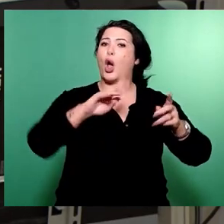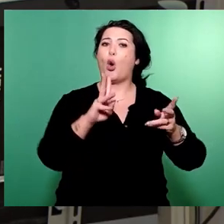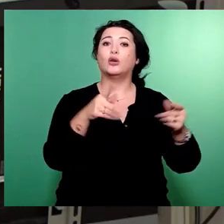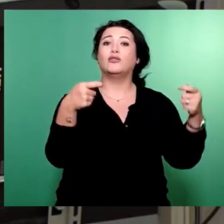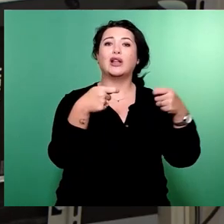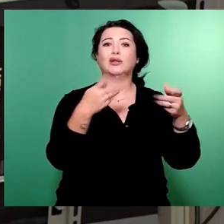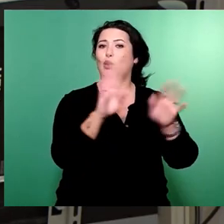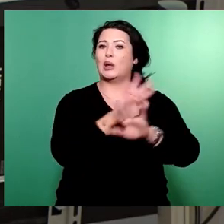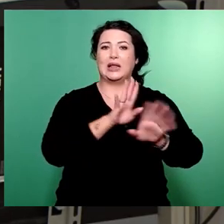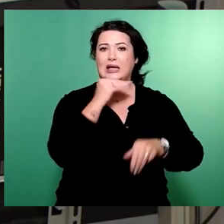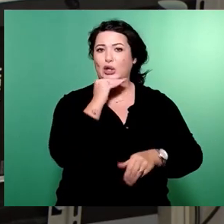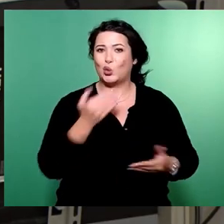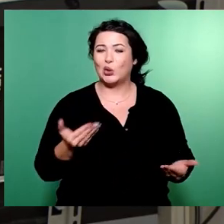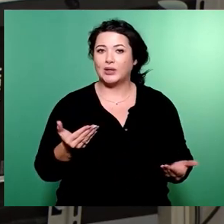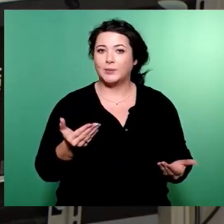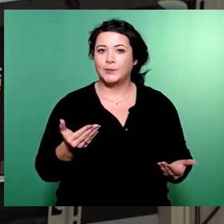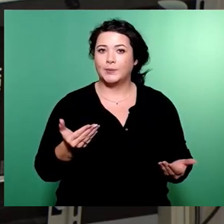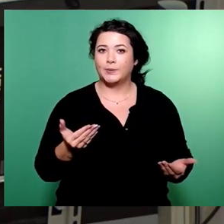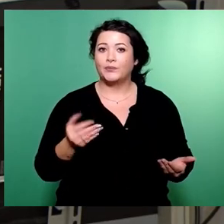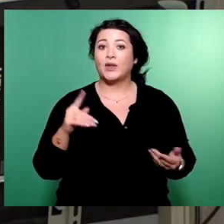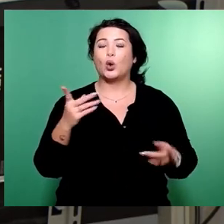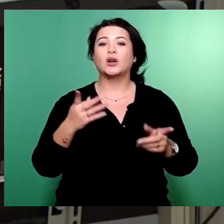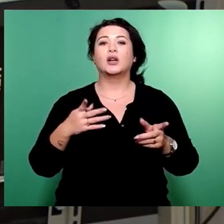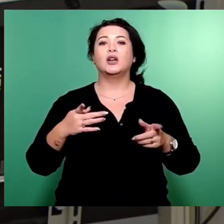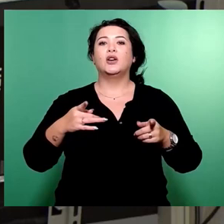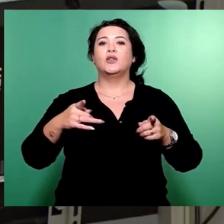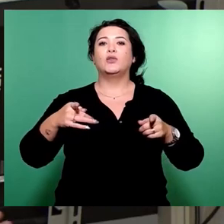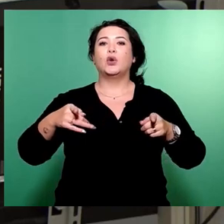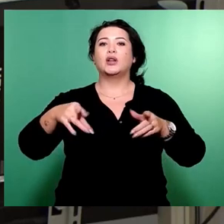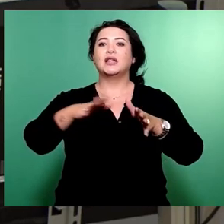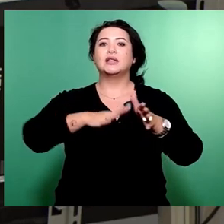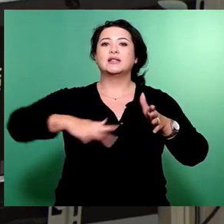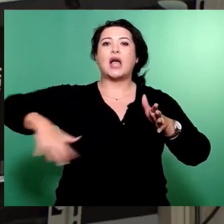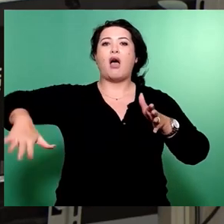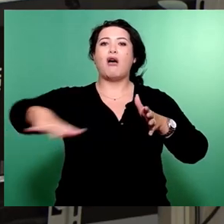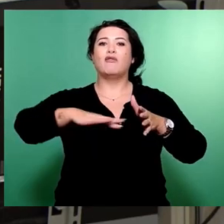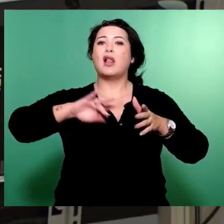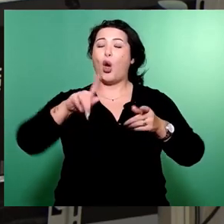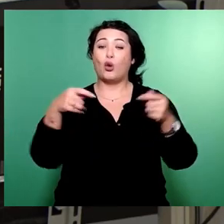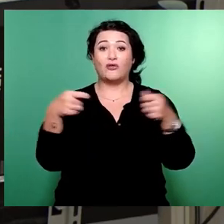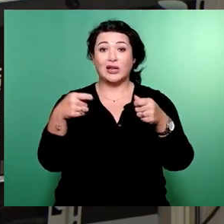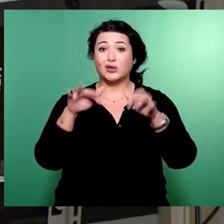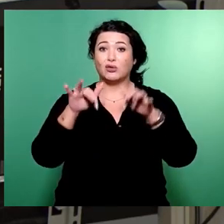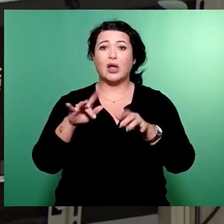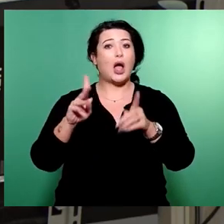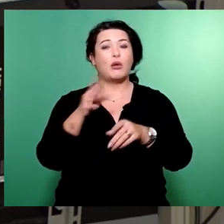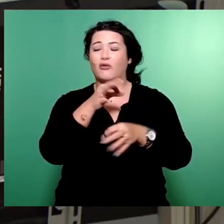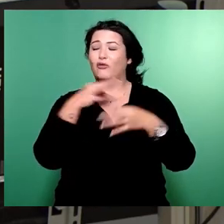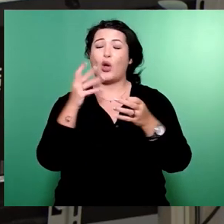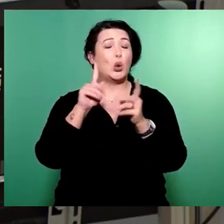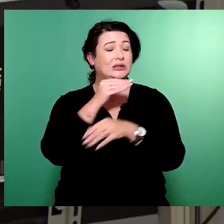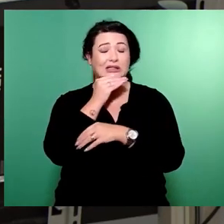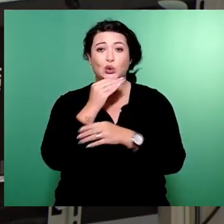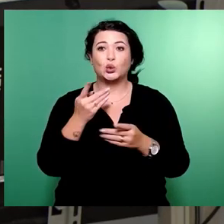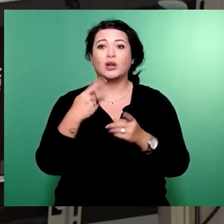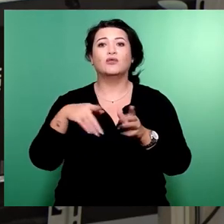Zwar sind auch Mittel für die Tafel in dem Änderungsantrag enthalten, aber hier rein konsumtive Mittel. Wir hielten es für wichtig, der Tafel